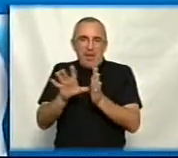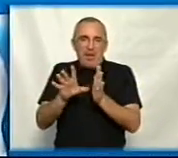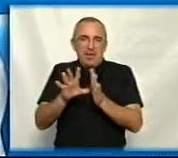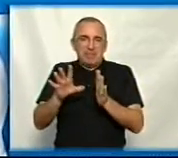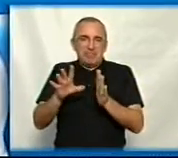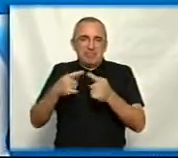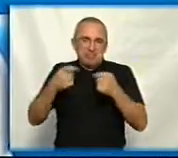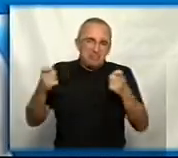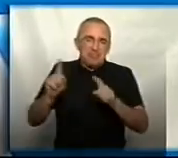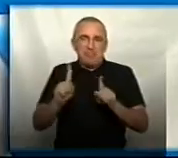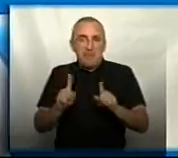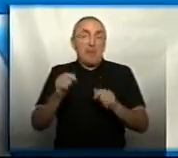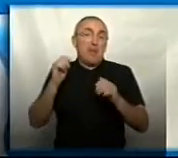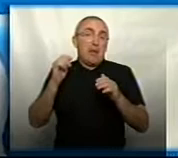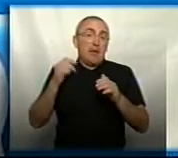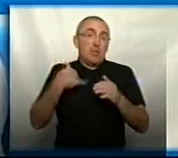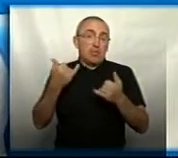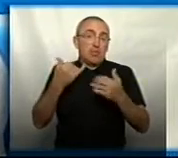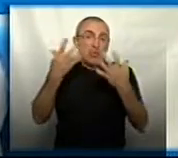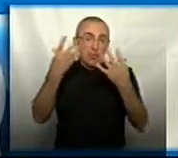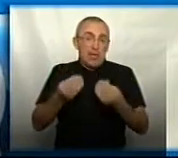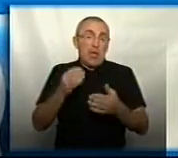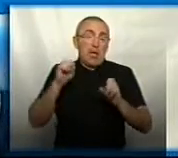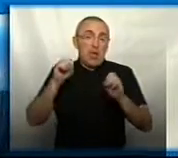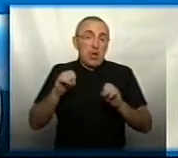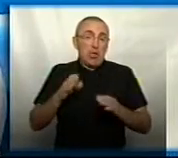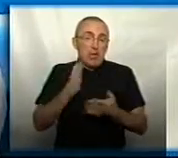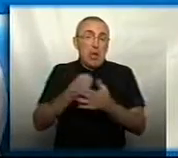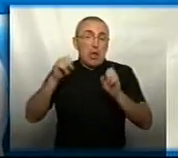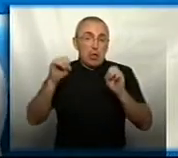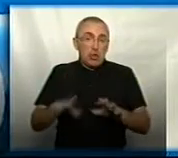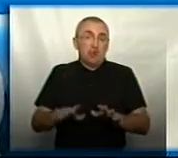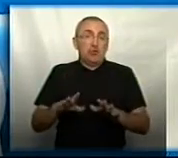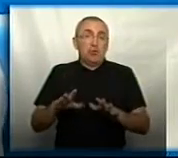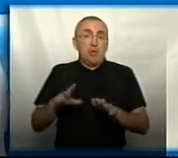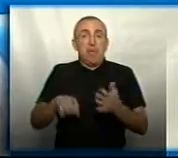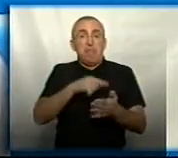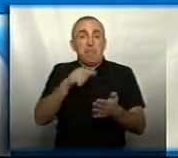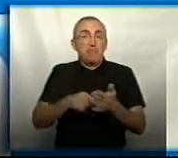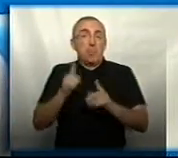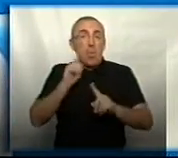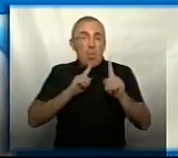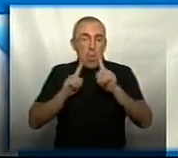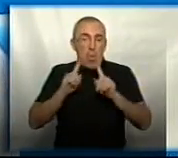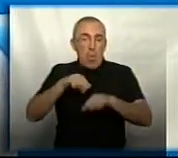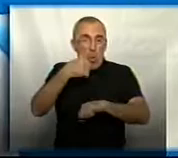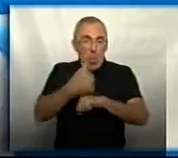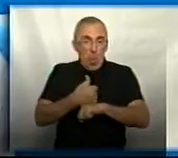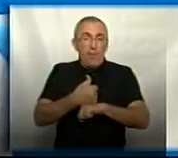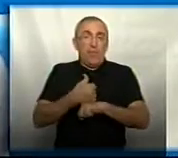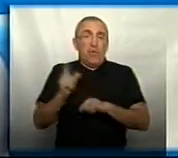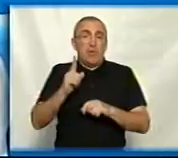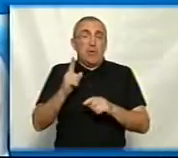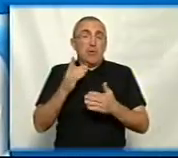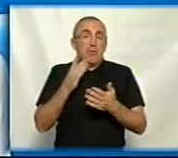суть в тому, що, в принципі, в нас на сьогоднішній день є рішення розпорядження міського голови. Воно стосується